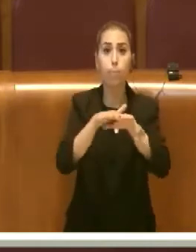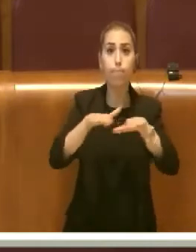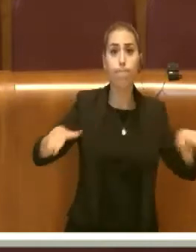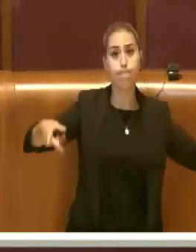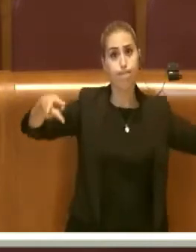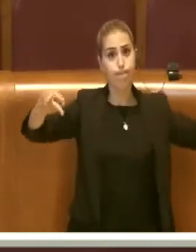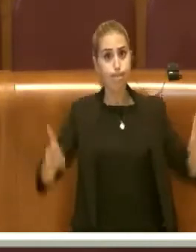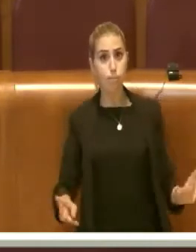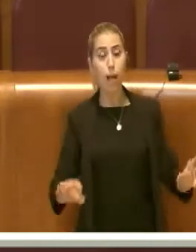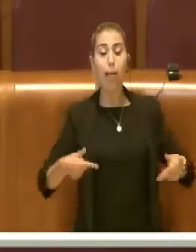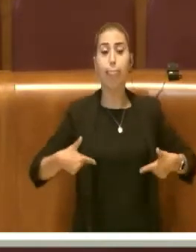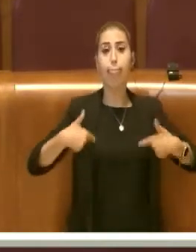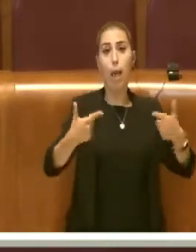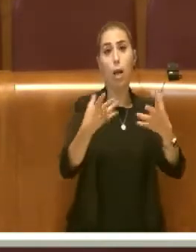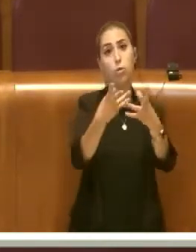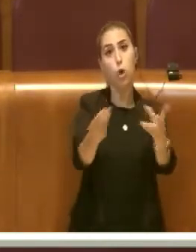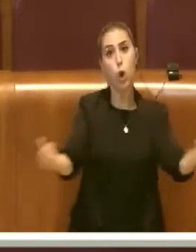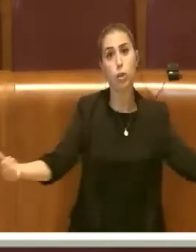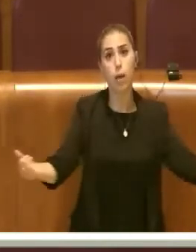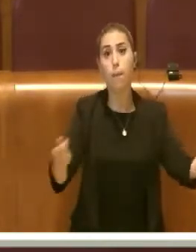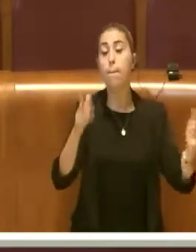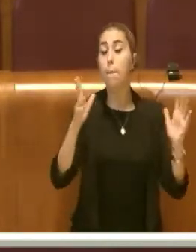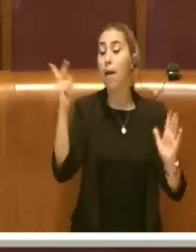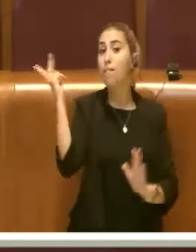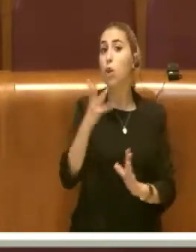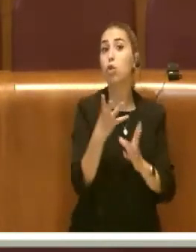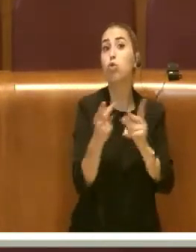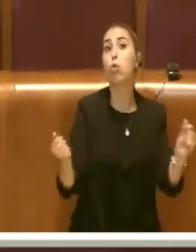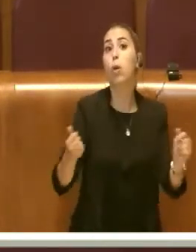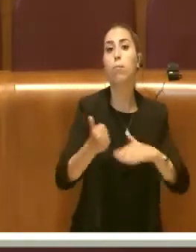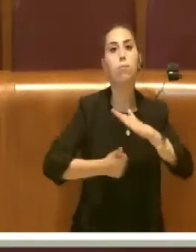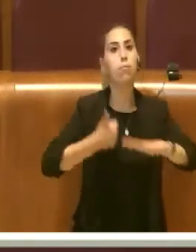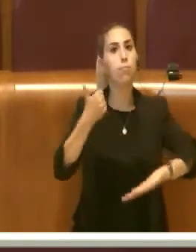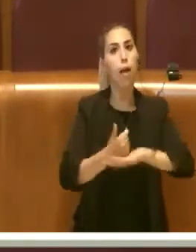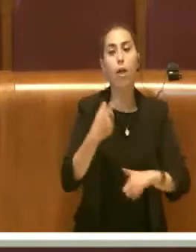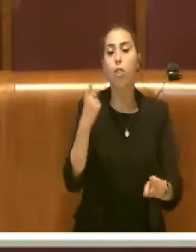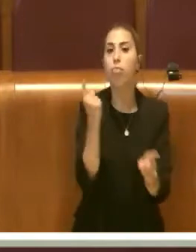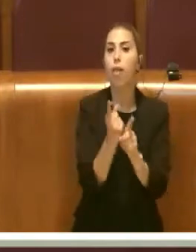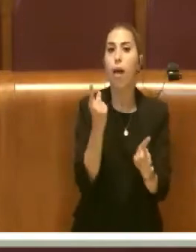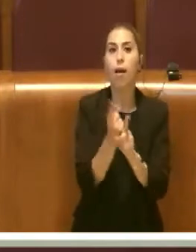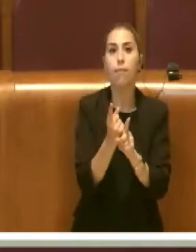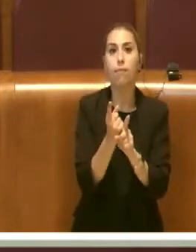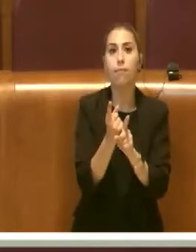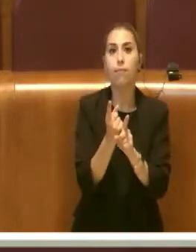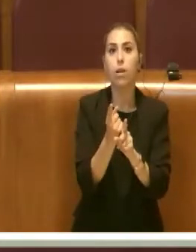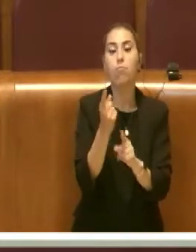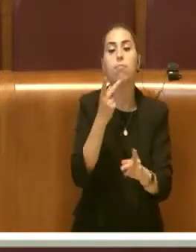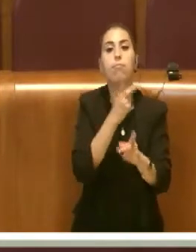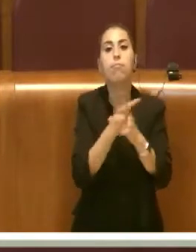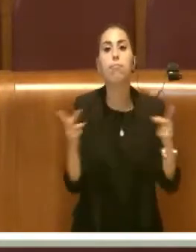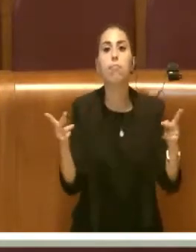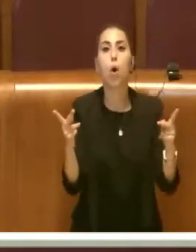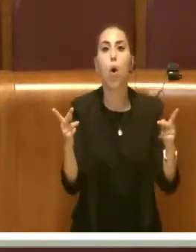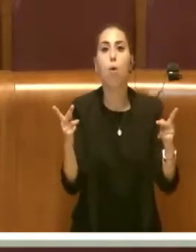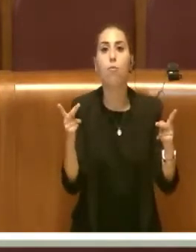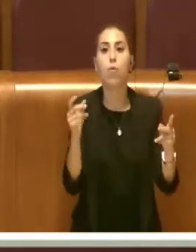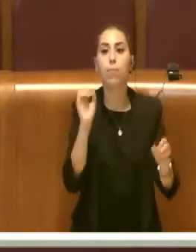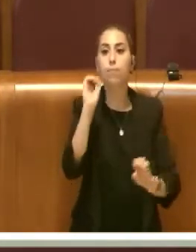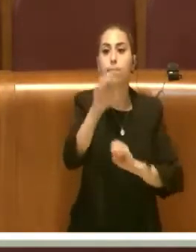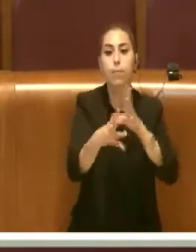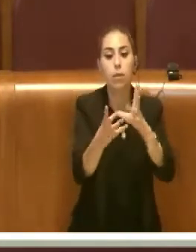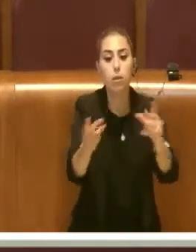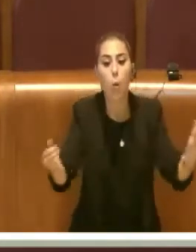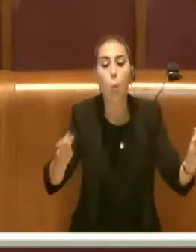dare delle soluzioni. E la soluzione principale è trovare gli sbocchi per i rifiuti di Roma, perché altrimenti dai